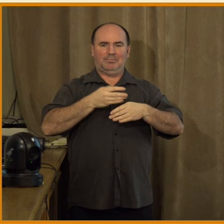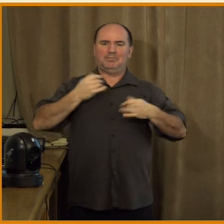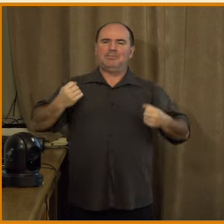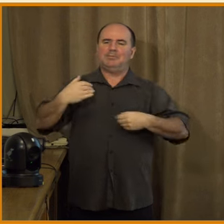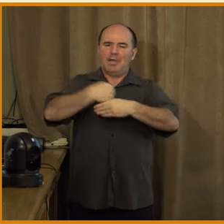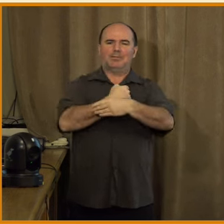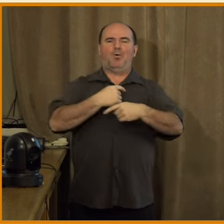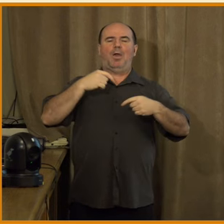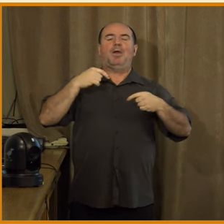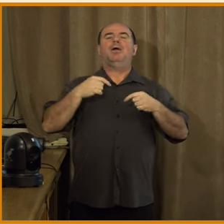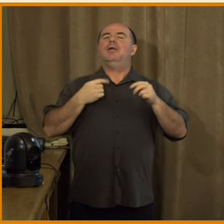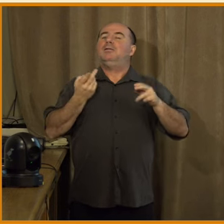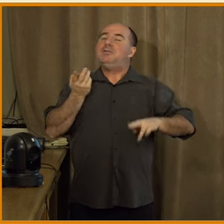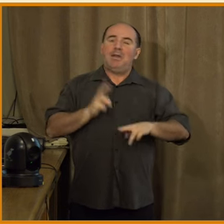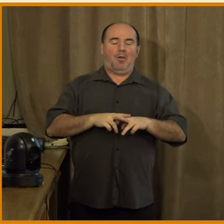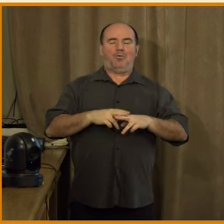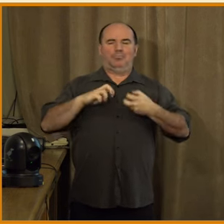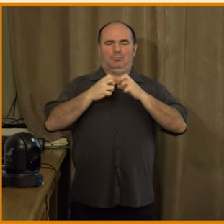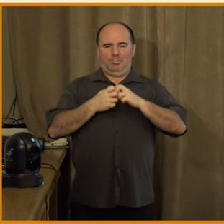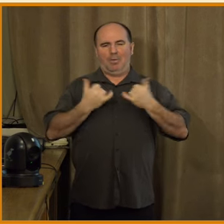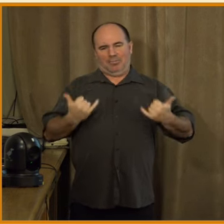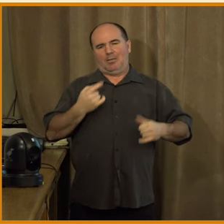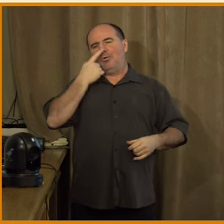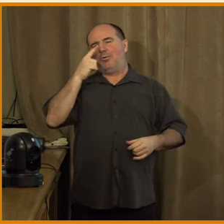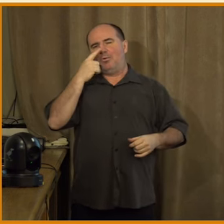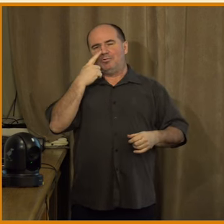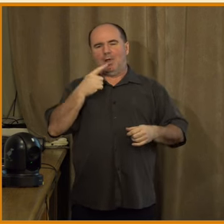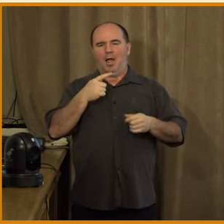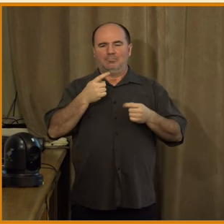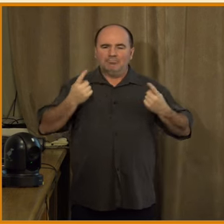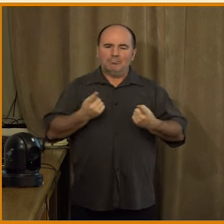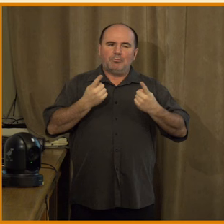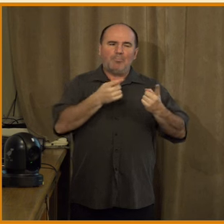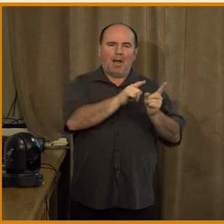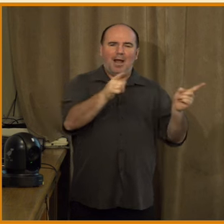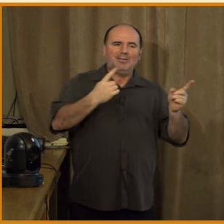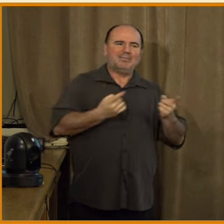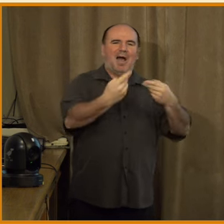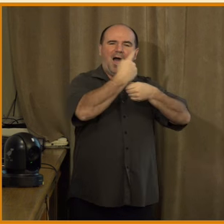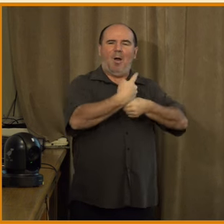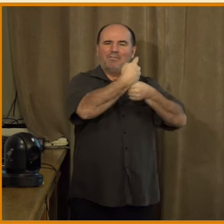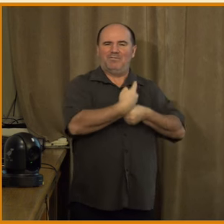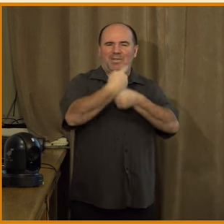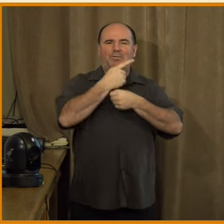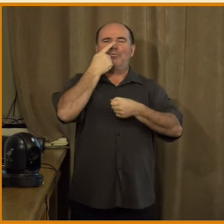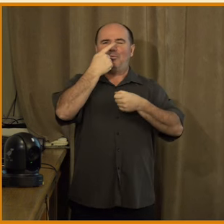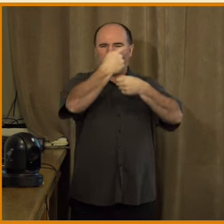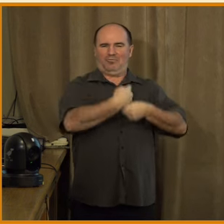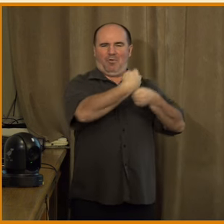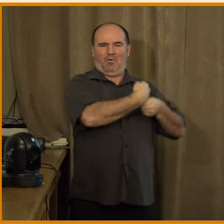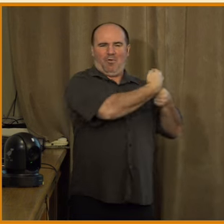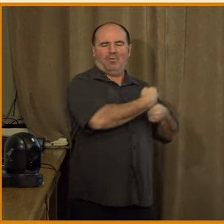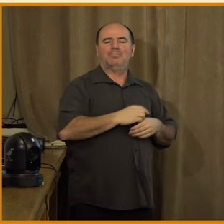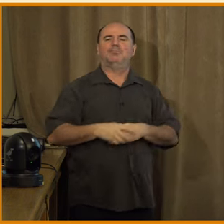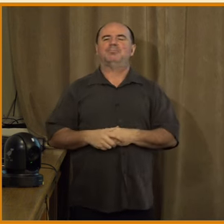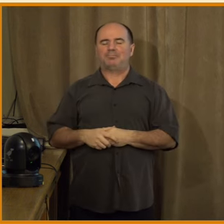chvíli ruská propaganda, se kterou jste se jistě všichni ve své novinářské práci setkali. Zároveň v té debatě klademe